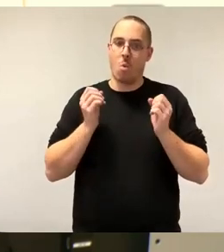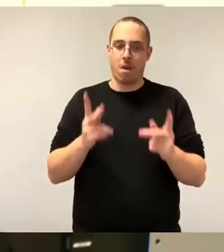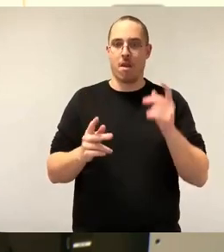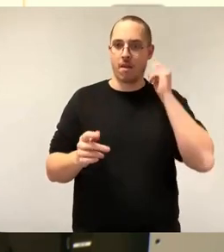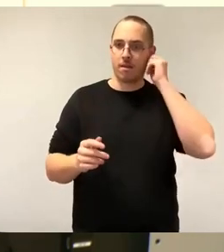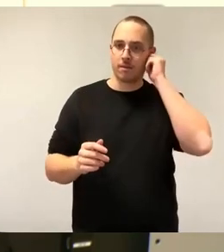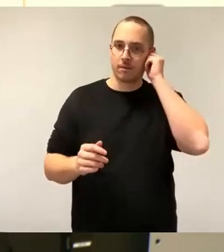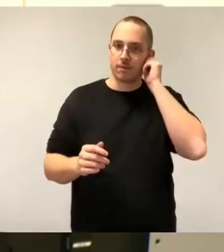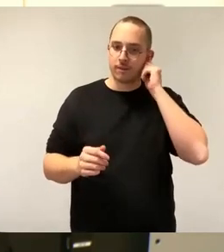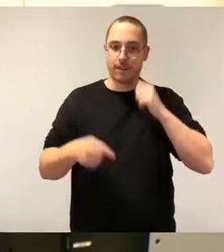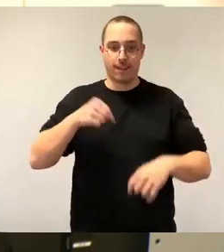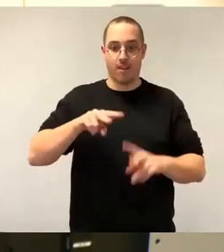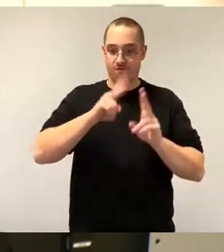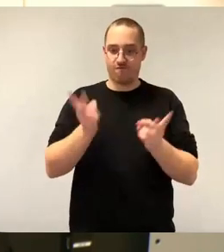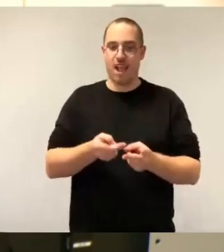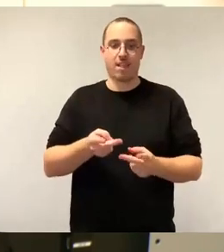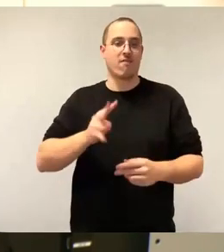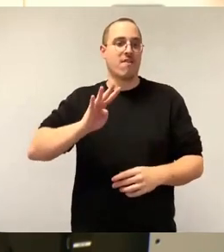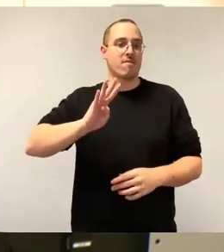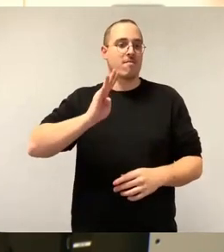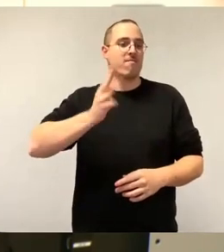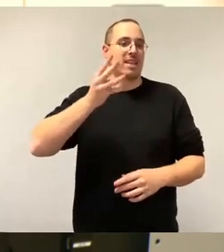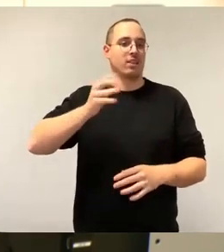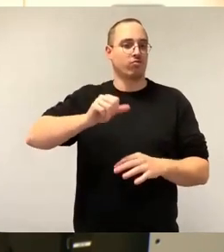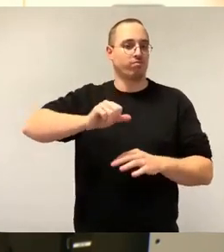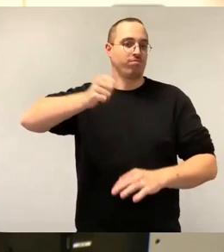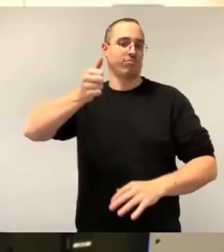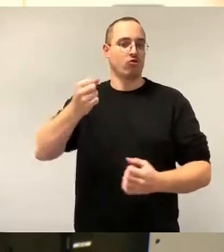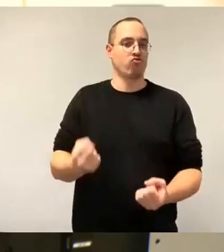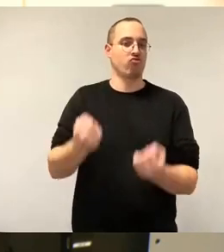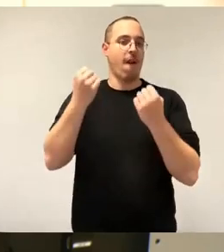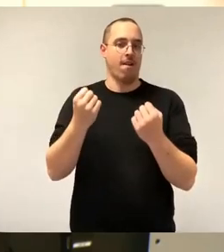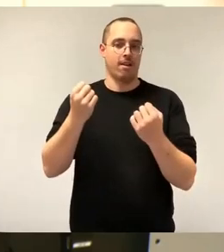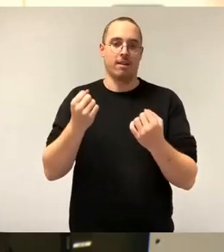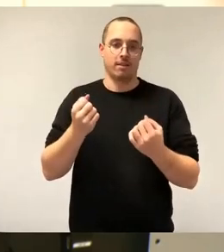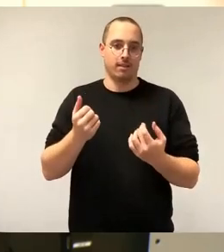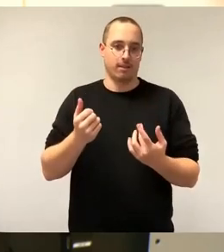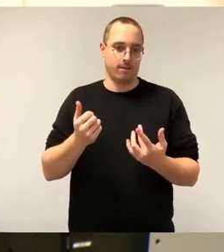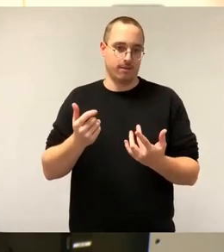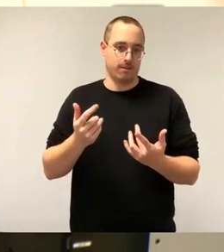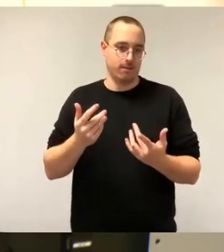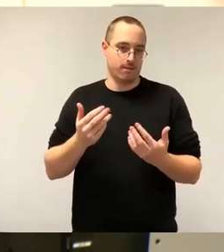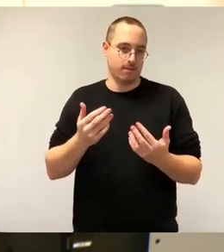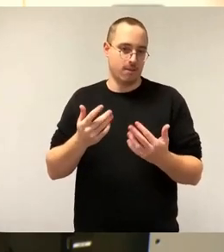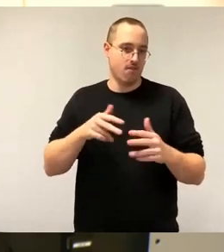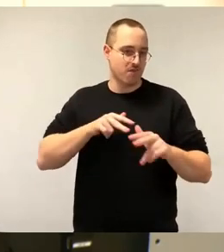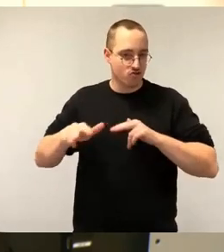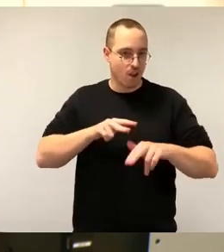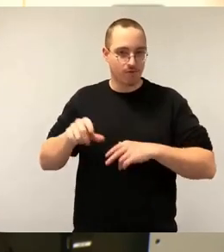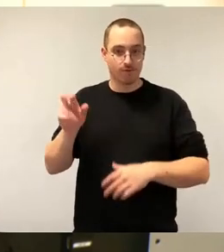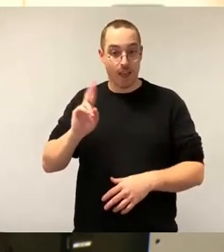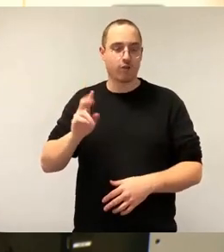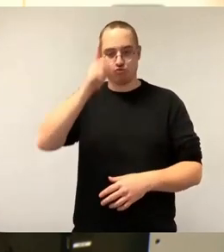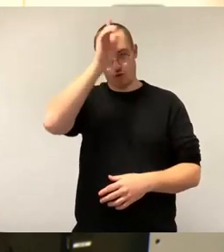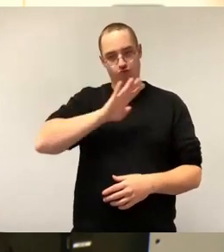entsprechend zu kümmern. Und es war damals eine Fehlentscheidung, den kompletten Wohnungsbestand zu verkaufen. Und was Sie sagen, dass die WED eben nicht so liquid